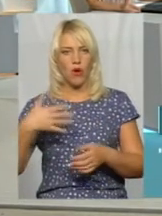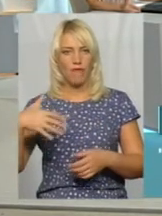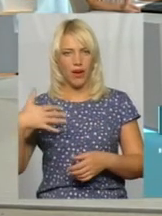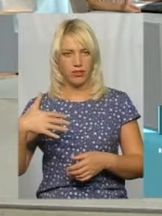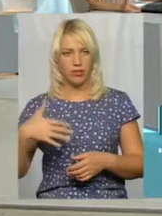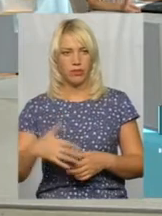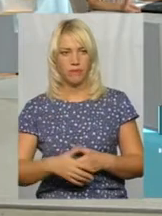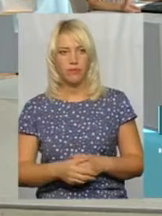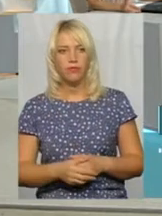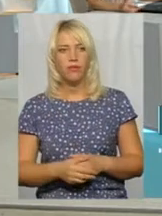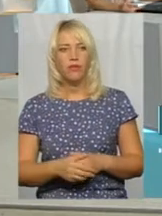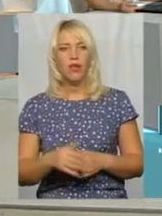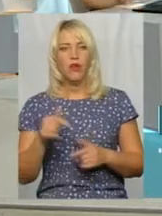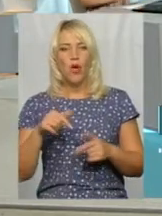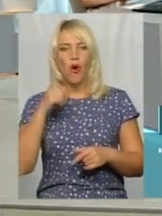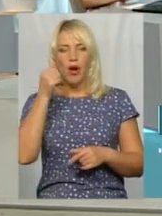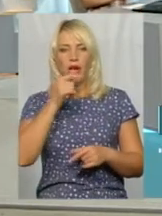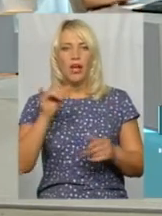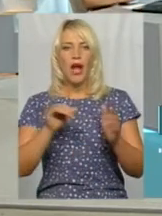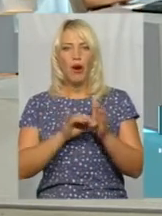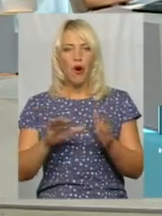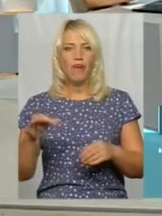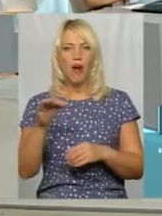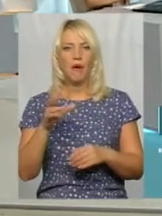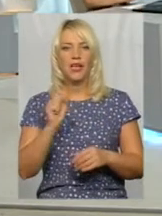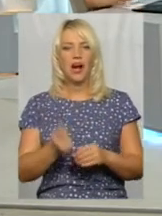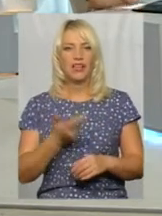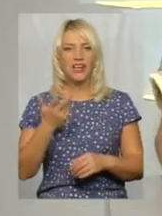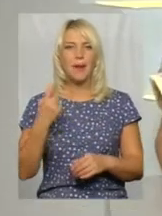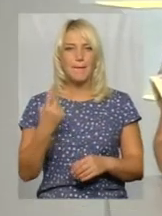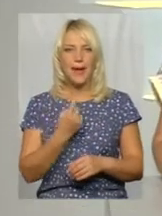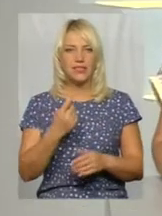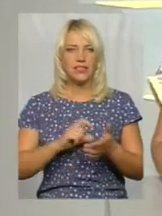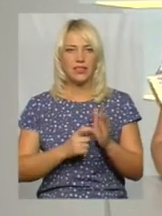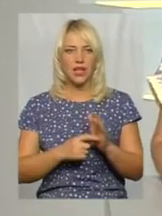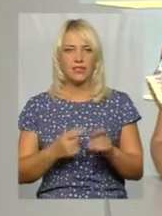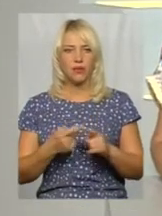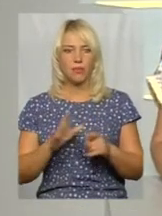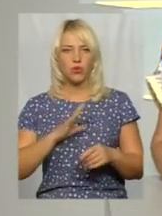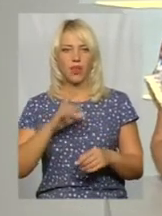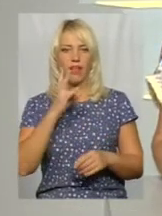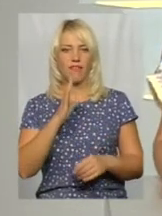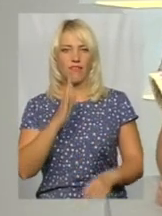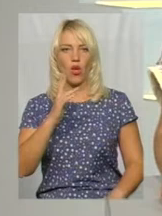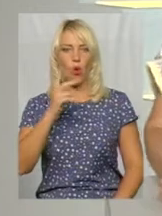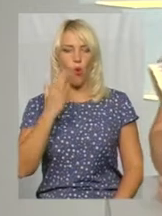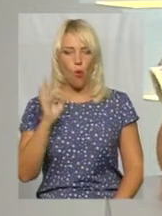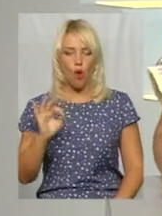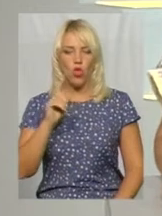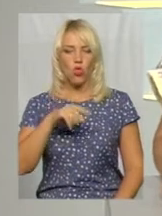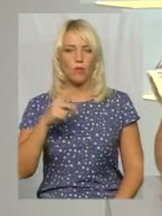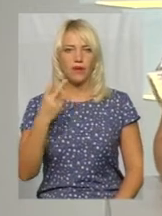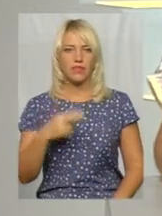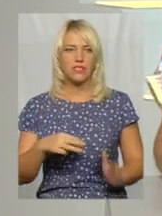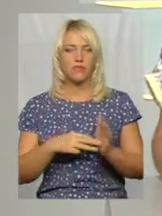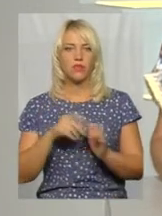процес. А цьогорічний рекорд в області за кількістю перших класів побив НВО номер 28, що на Озерні. Там